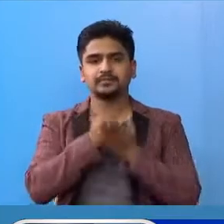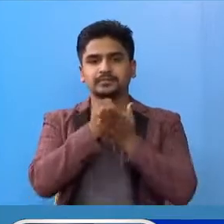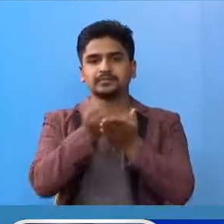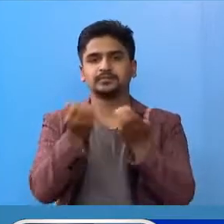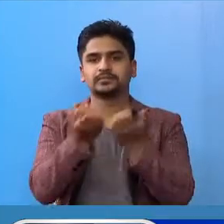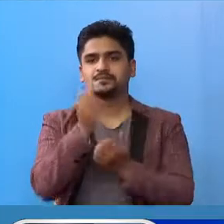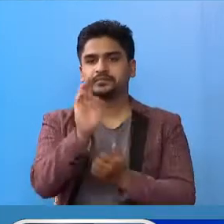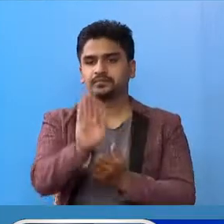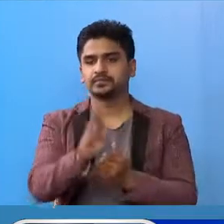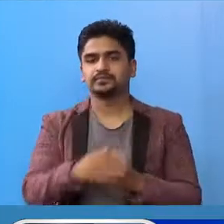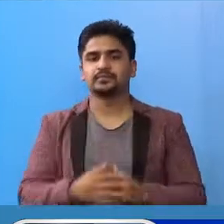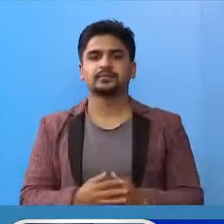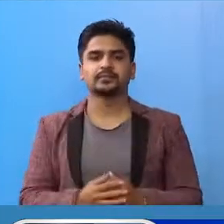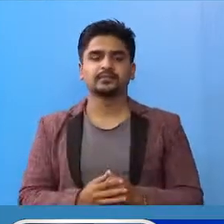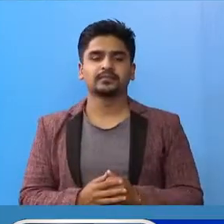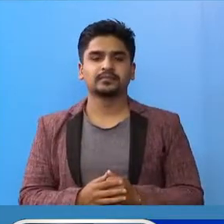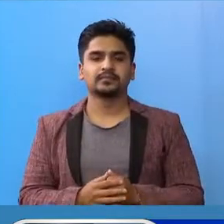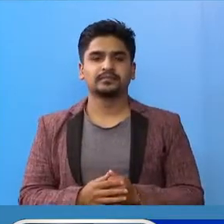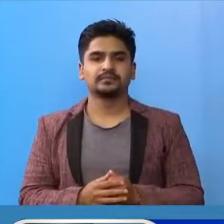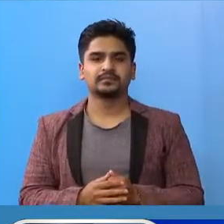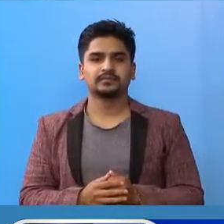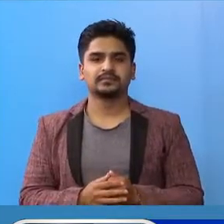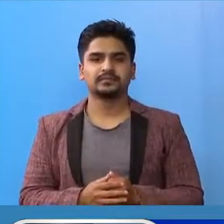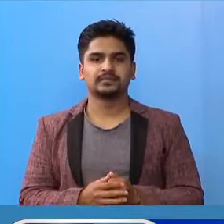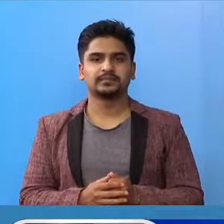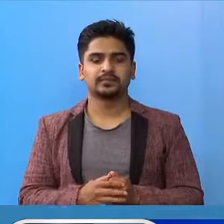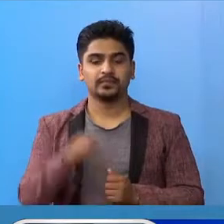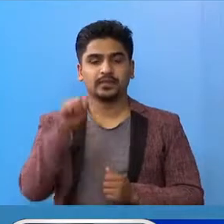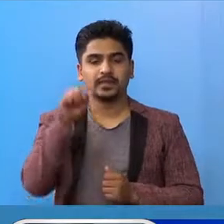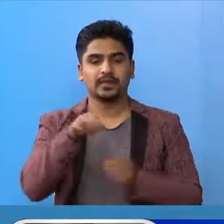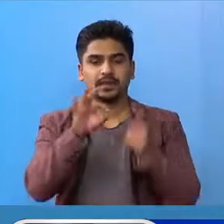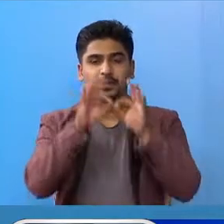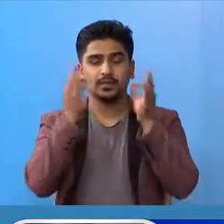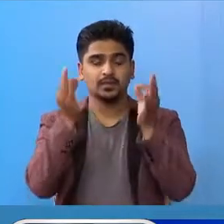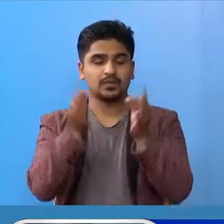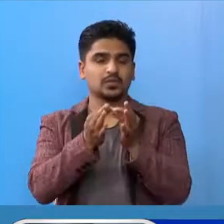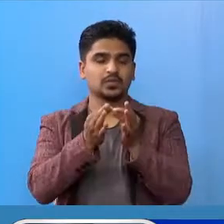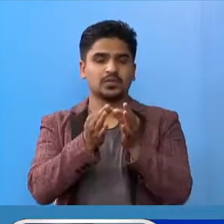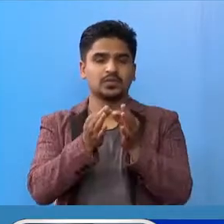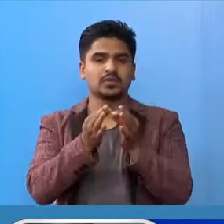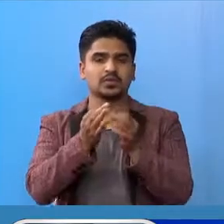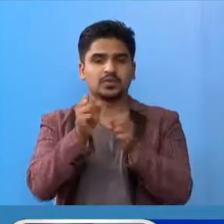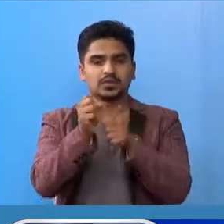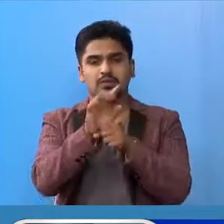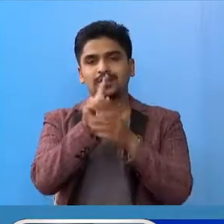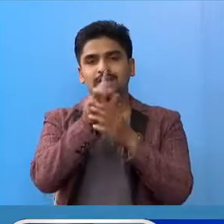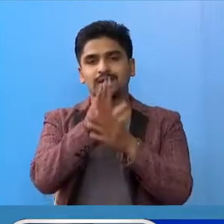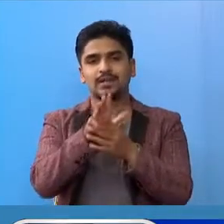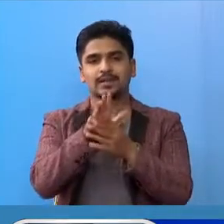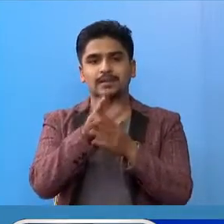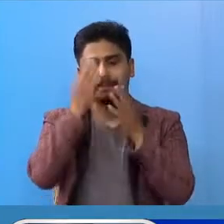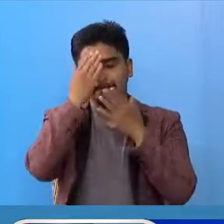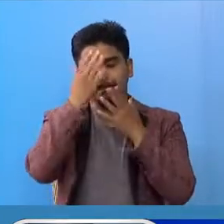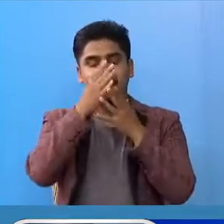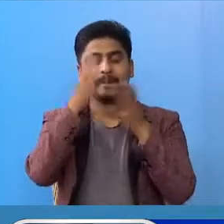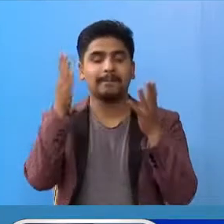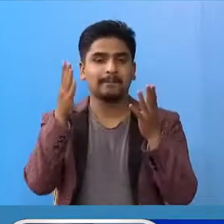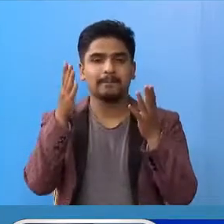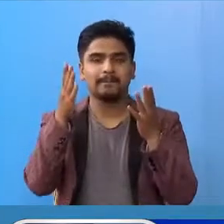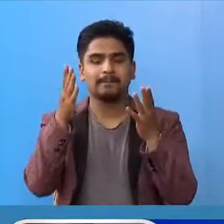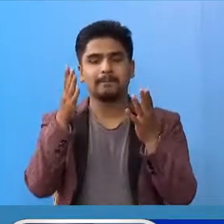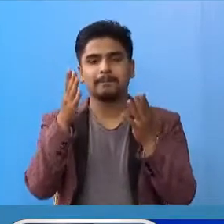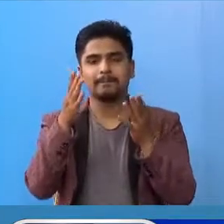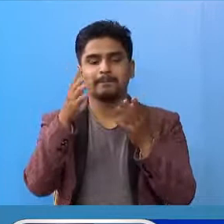सुबेदिले साथ दीर अनुवायको चा। हाल विश्वनें COVID-19 महामारी को